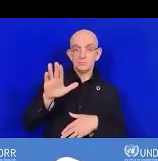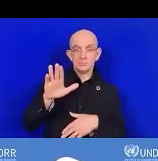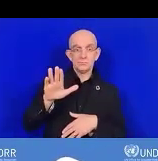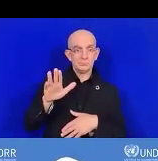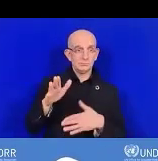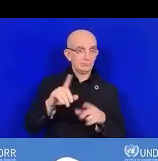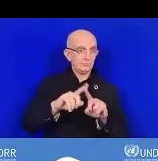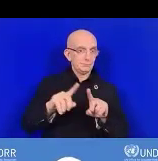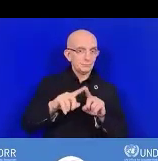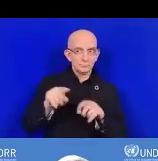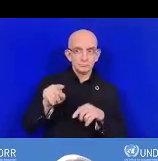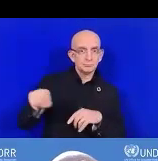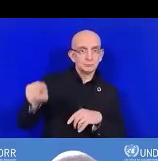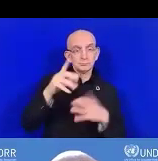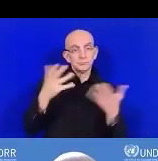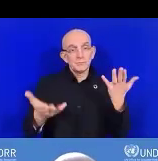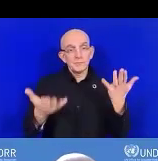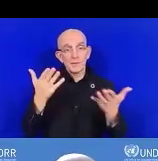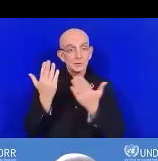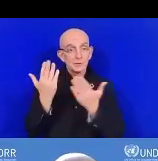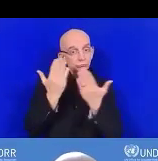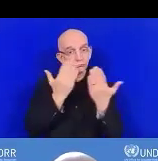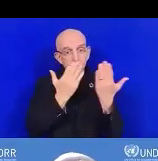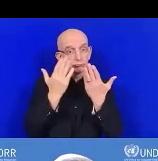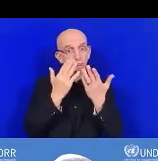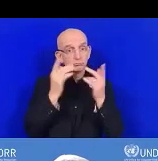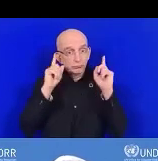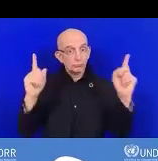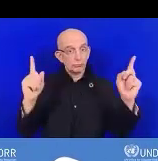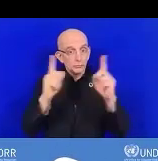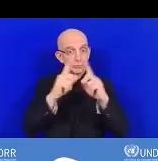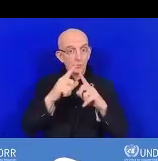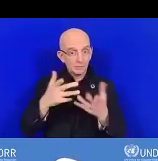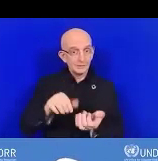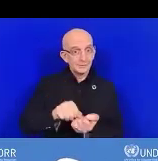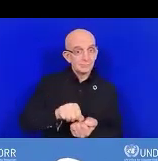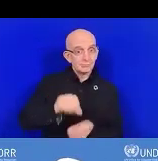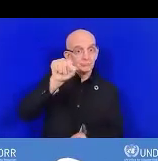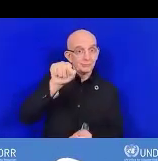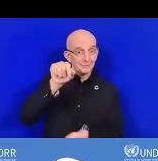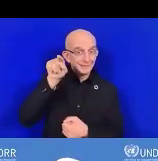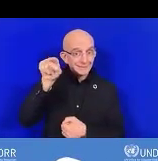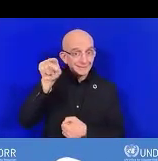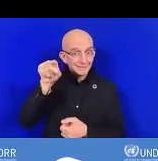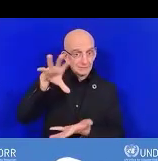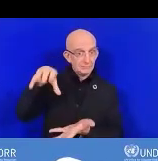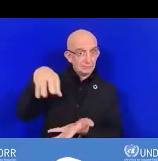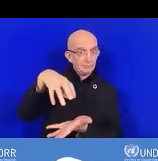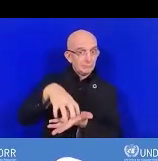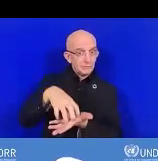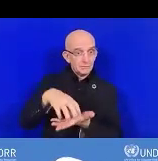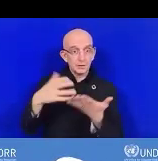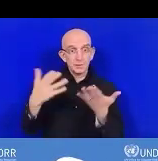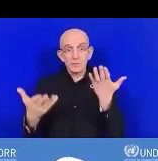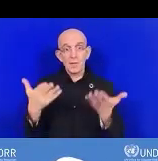et des organisations de recherche et des ONG qui utilisent cet outil